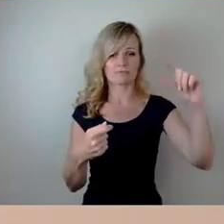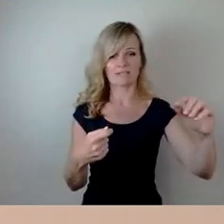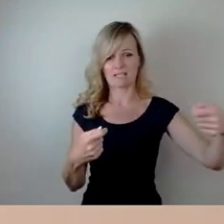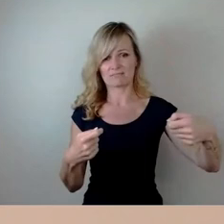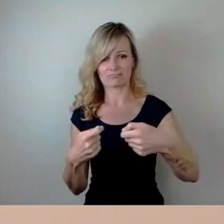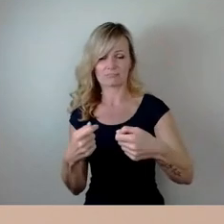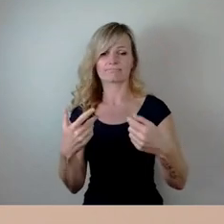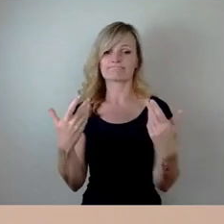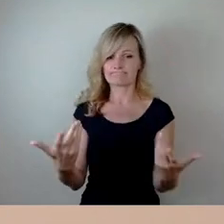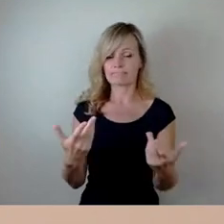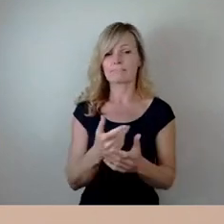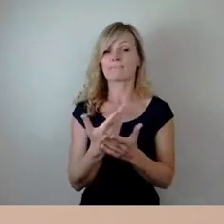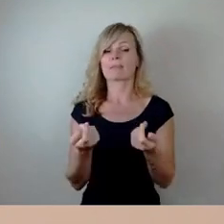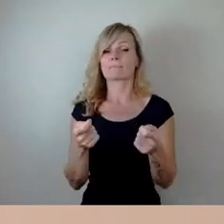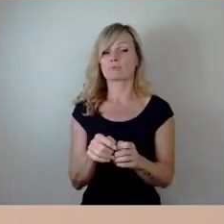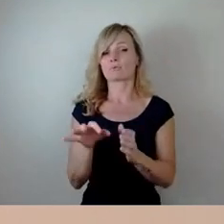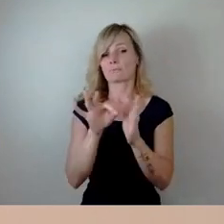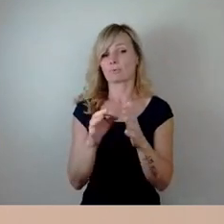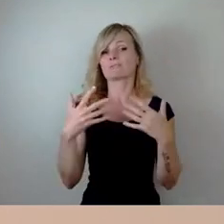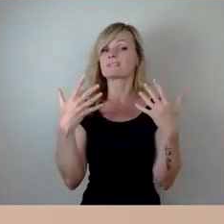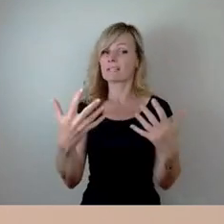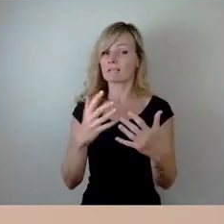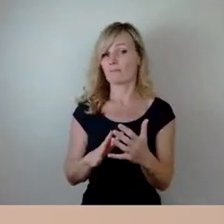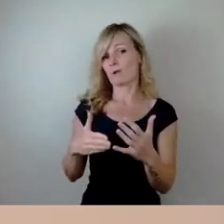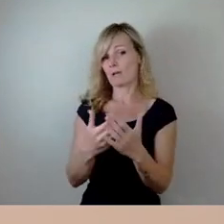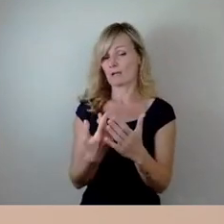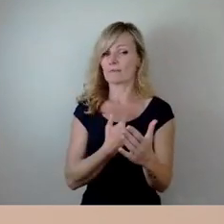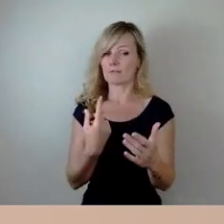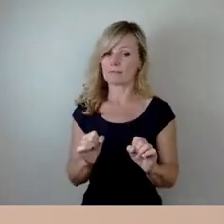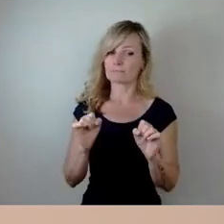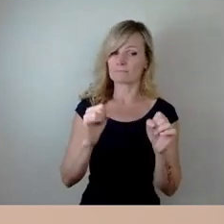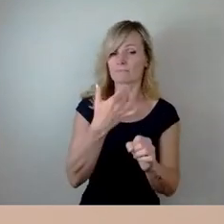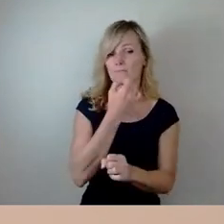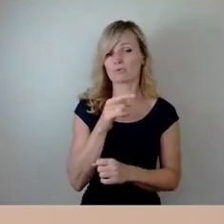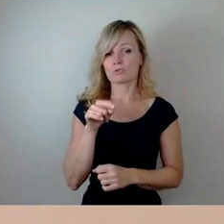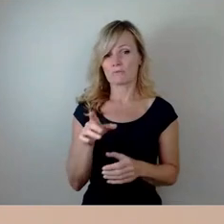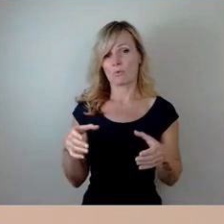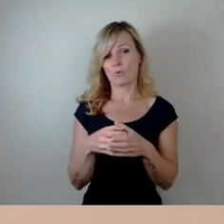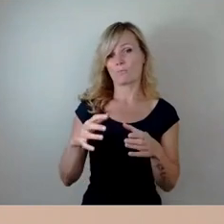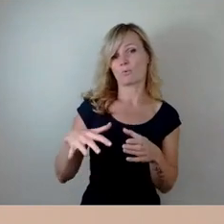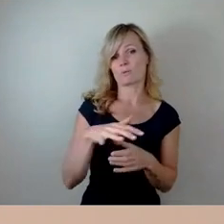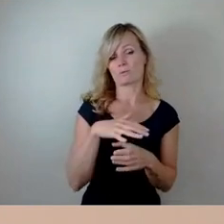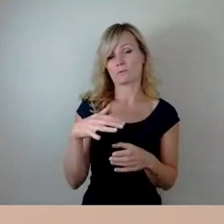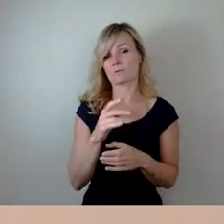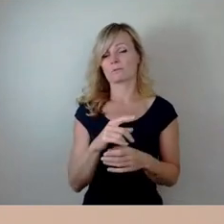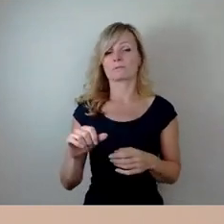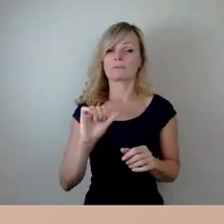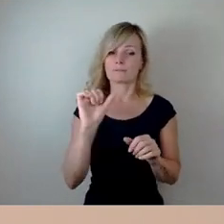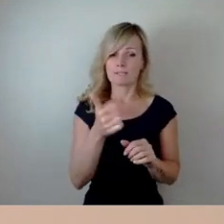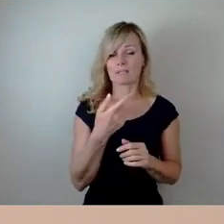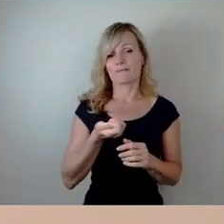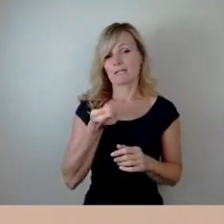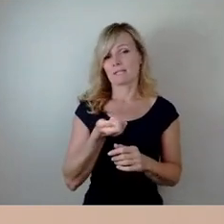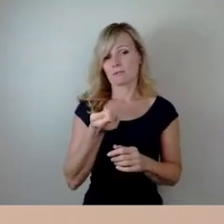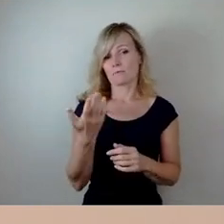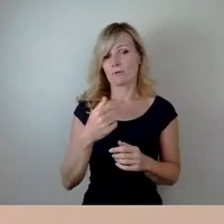Vorlage, dass wir uns stark machen in der kommunalen Familie, dass eine Refinanzierung von Sozialleistungen